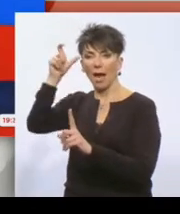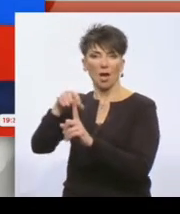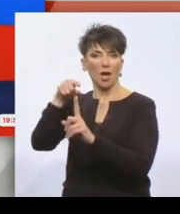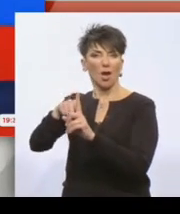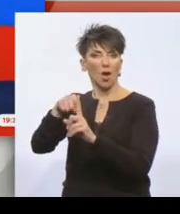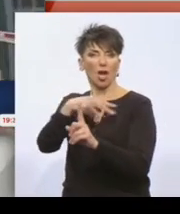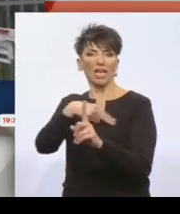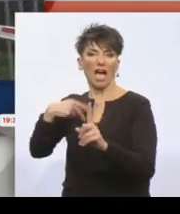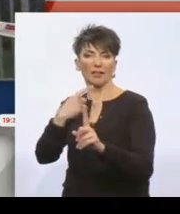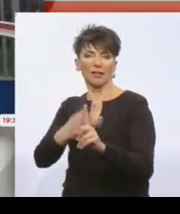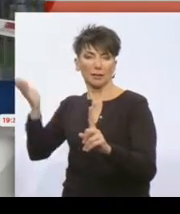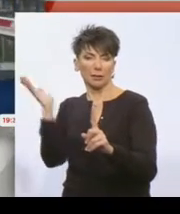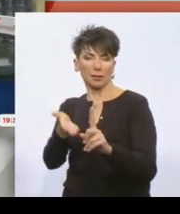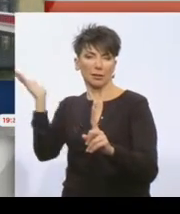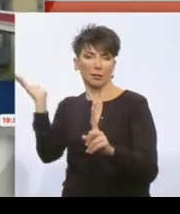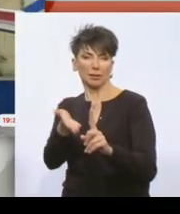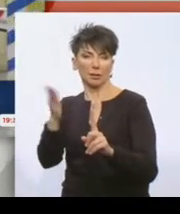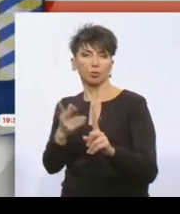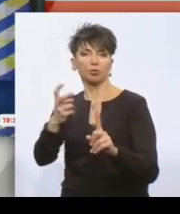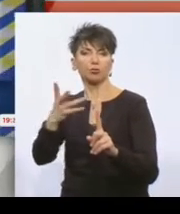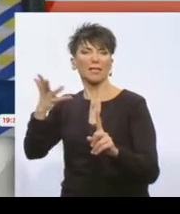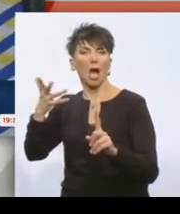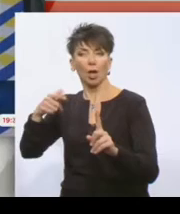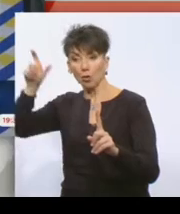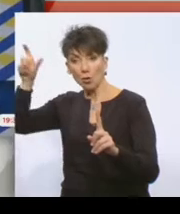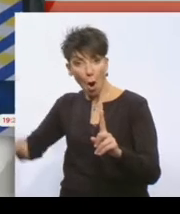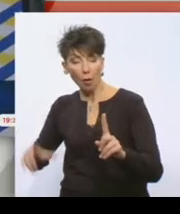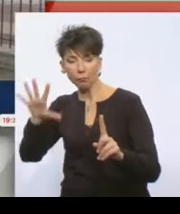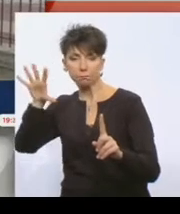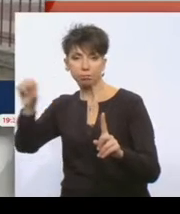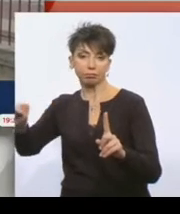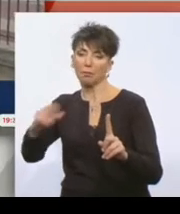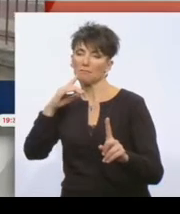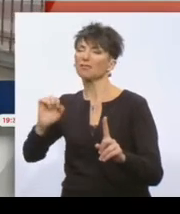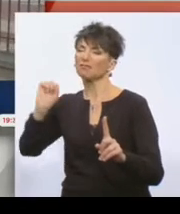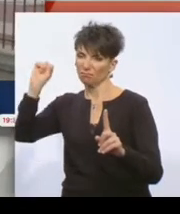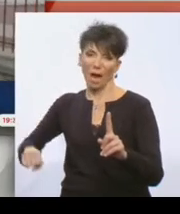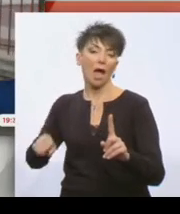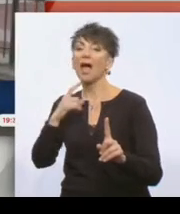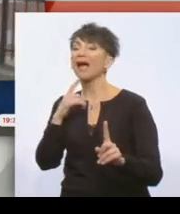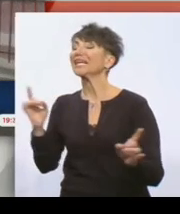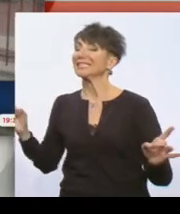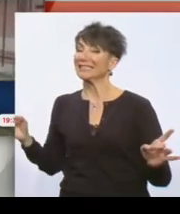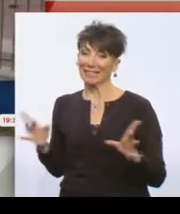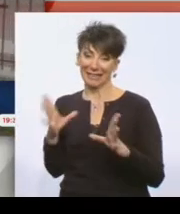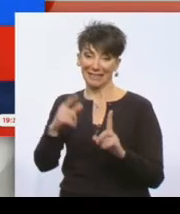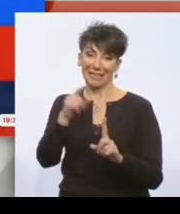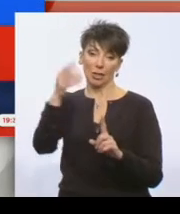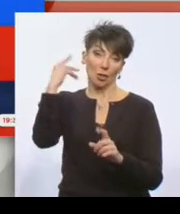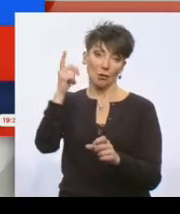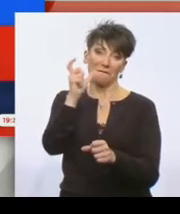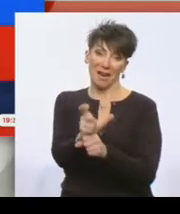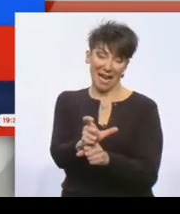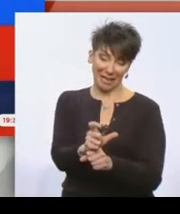ο οποίος βέβαια δεν έχει καμία σχέση με τον χώρο της Γυμναστικής Ακαδημίας. Οι αστυνομικοί τον εντόπισαν, ταυτοποίησαν, οι δύο άνδρες, ο φύλακας με τον οπλίο